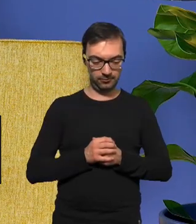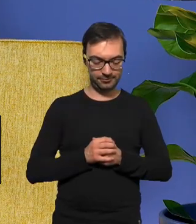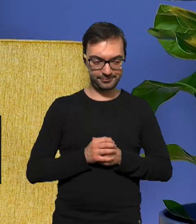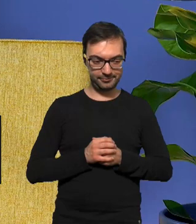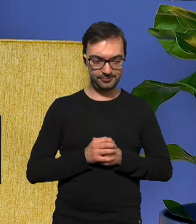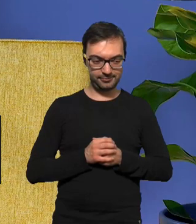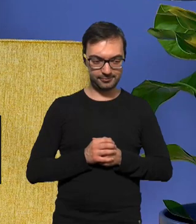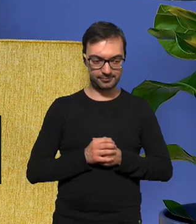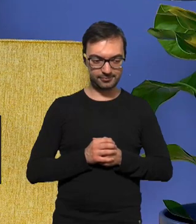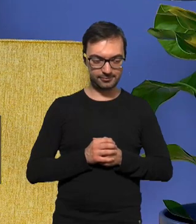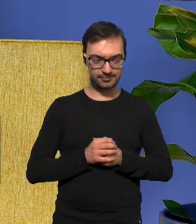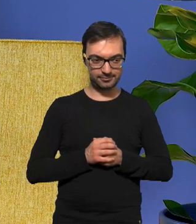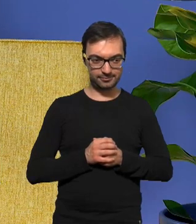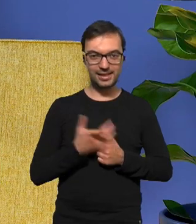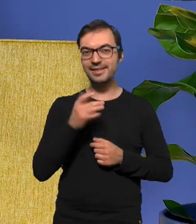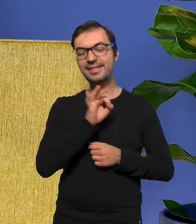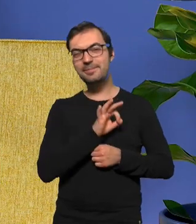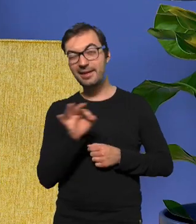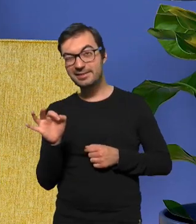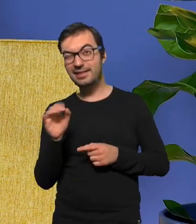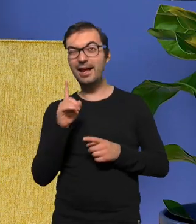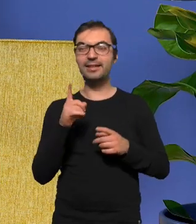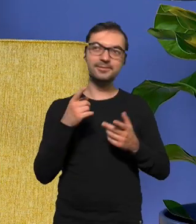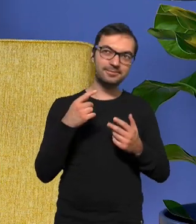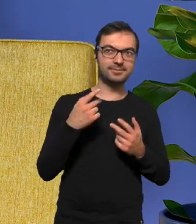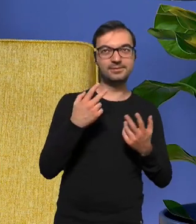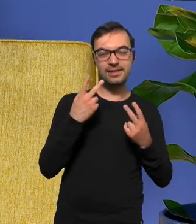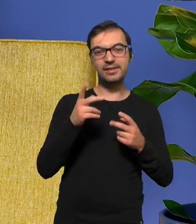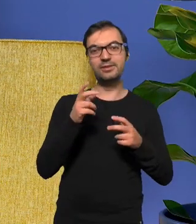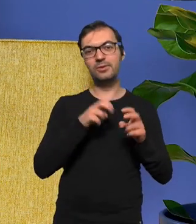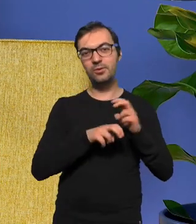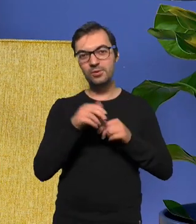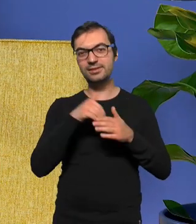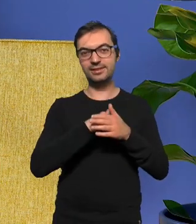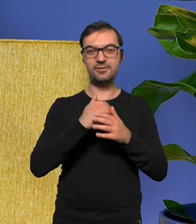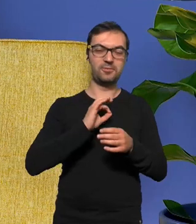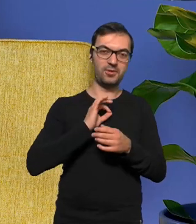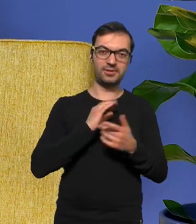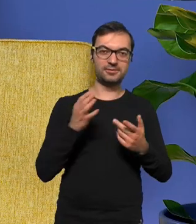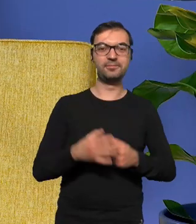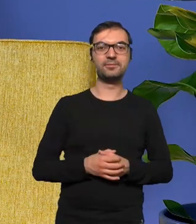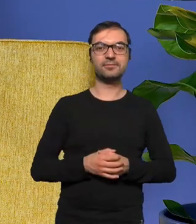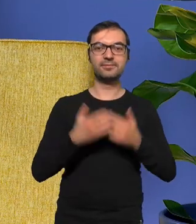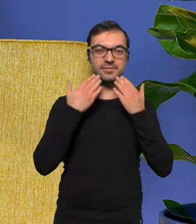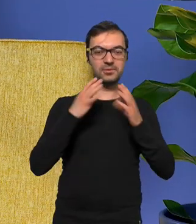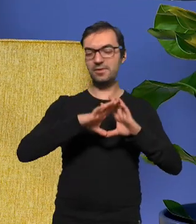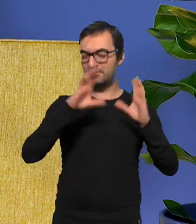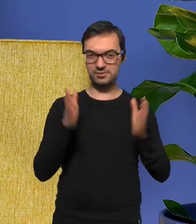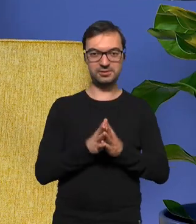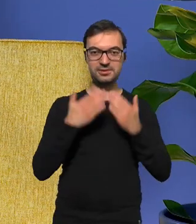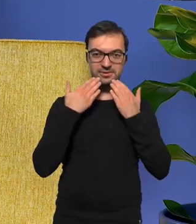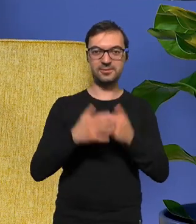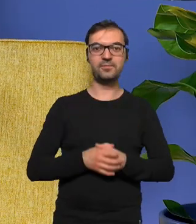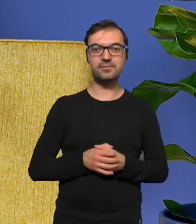mimowolnych, ale jednak takich znaczących ruchach, które gdzieś tam no wykonuję dziękuję wszystkim